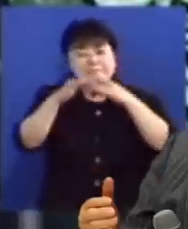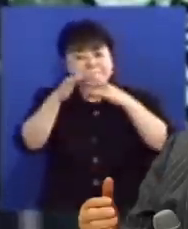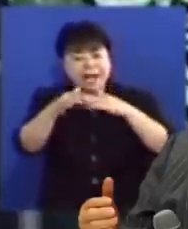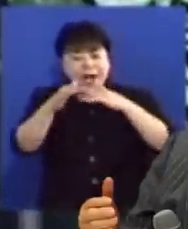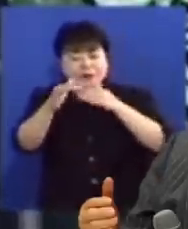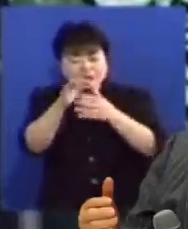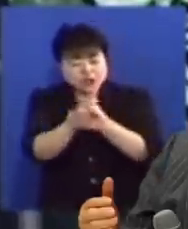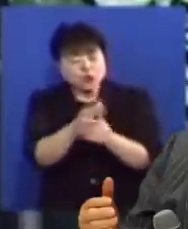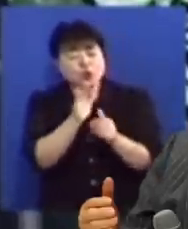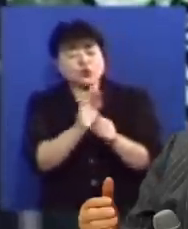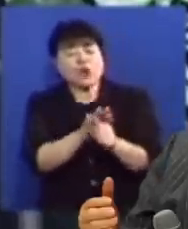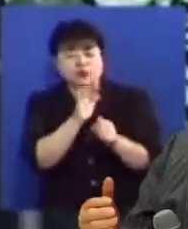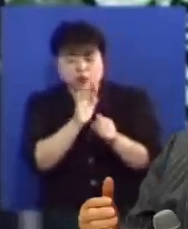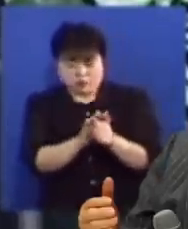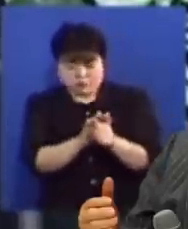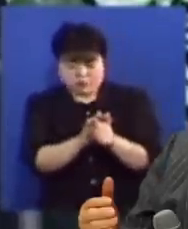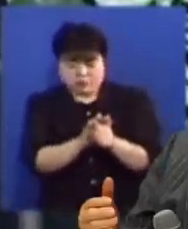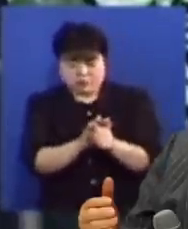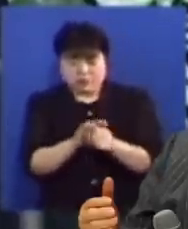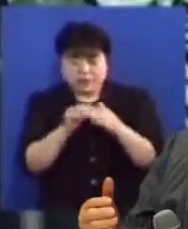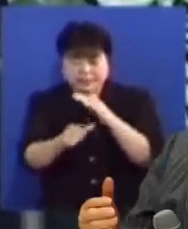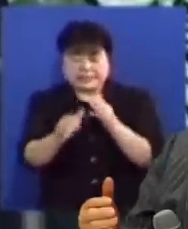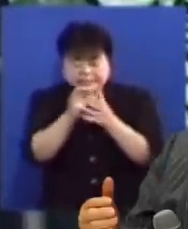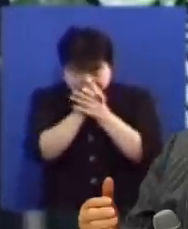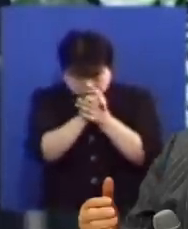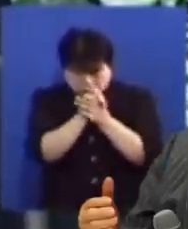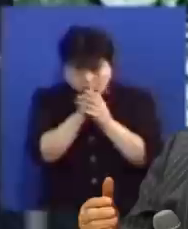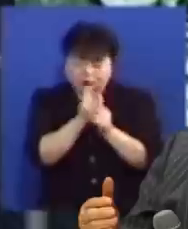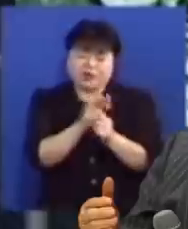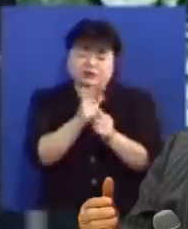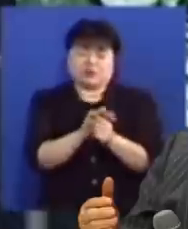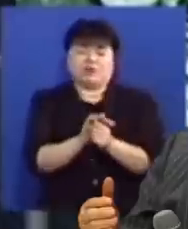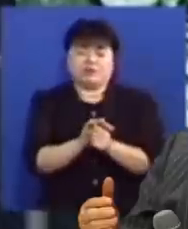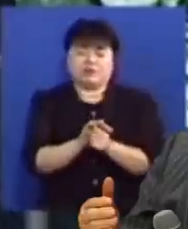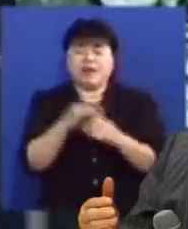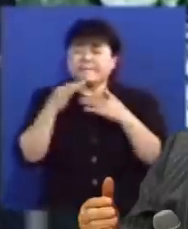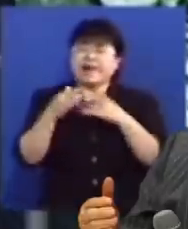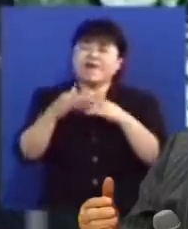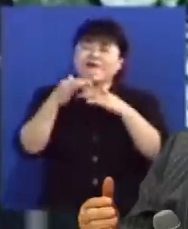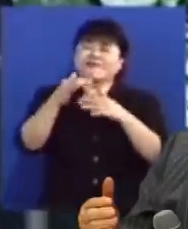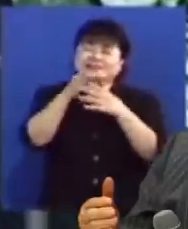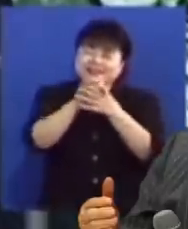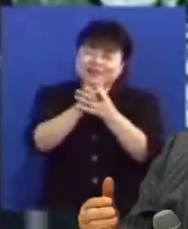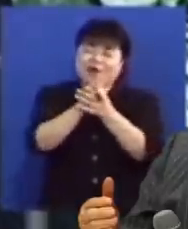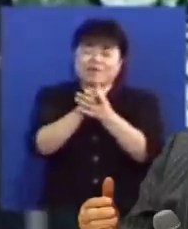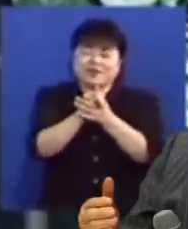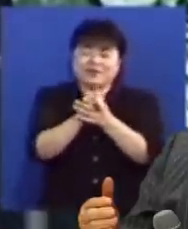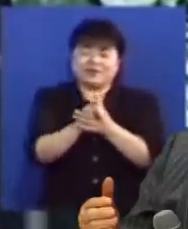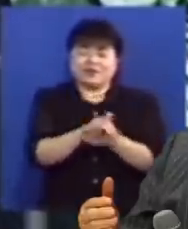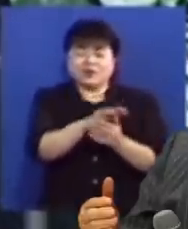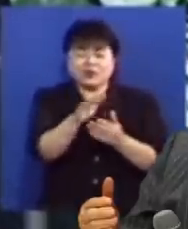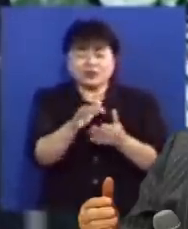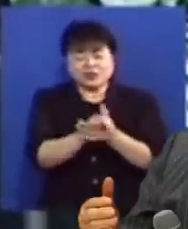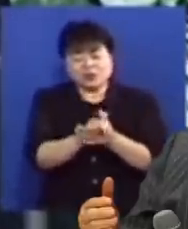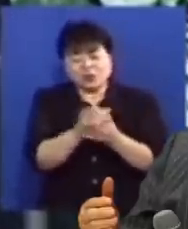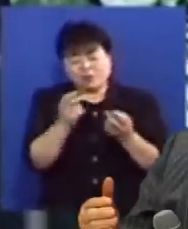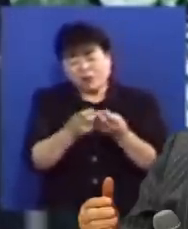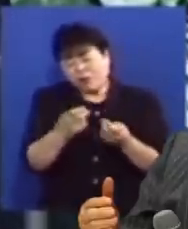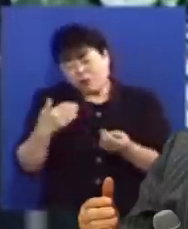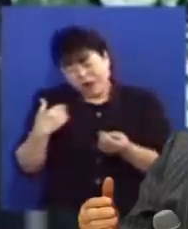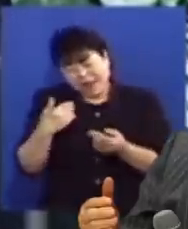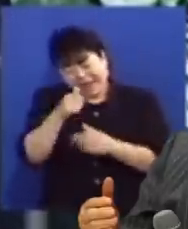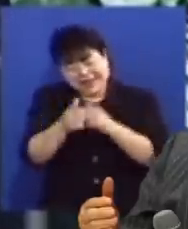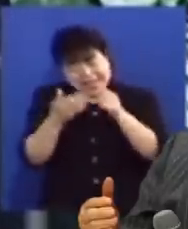기도해 주시므로 대속 기도해 주시는 것입니다 방언 기도를 하면 우리는 어떻게 기도할지 잘 모르지만